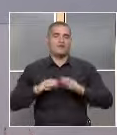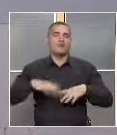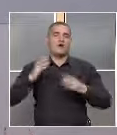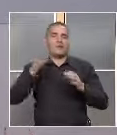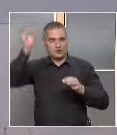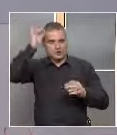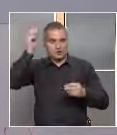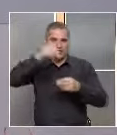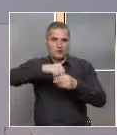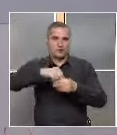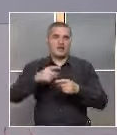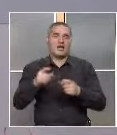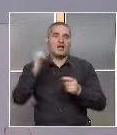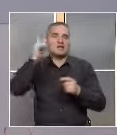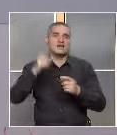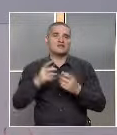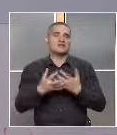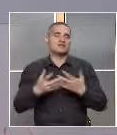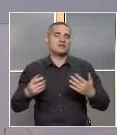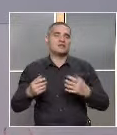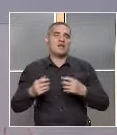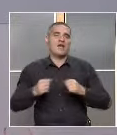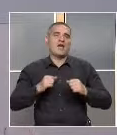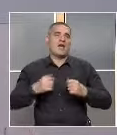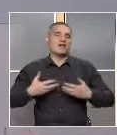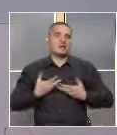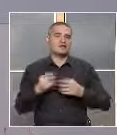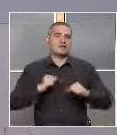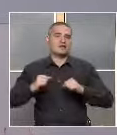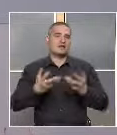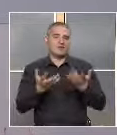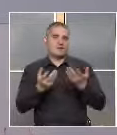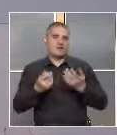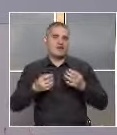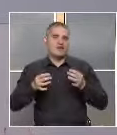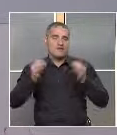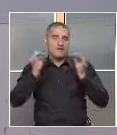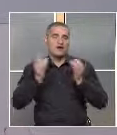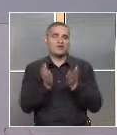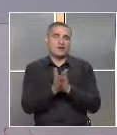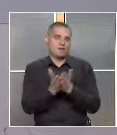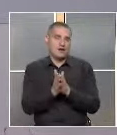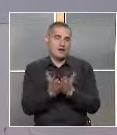инициативата, а идеята е чрез различни атрактивни дейности да се привлече вниманието им към книгите.